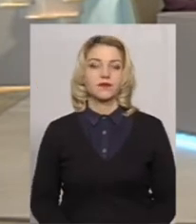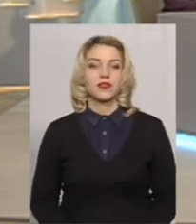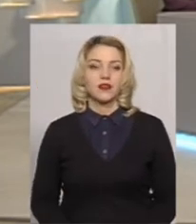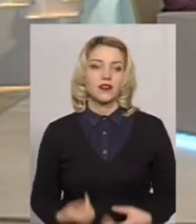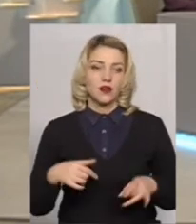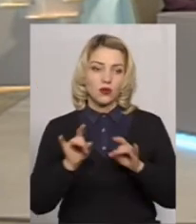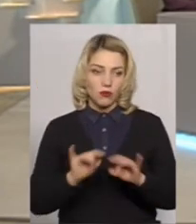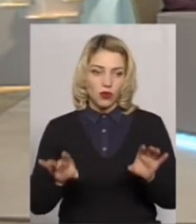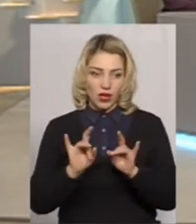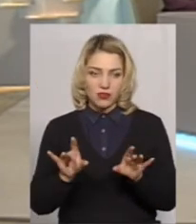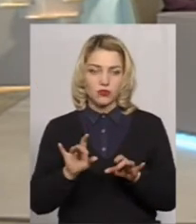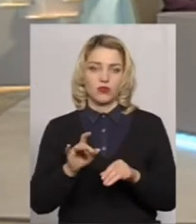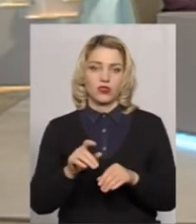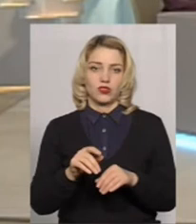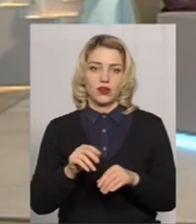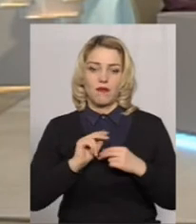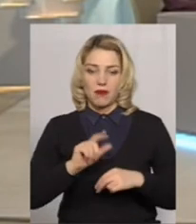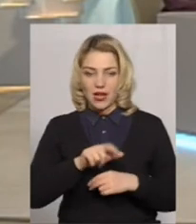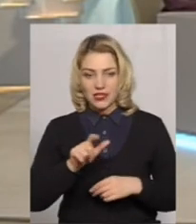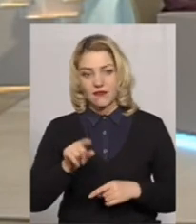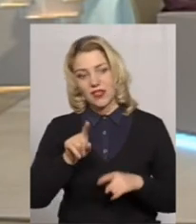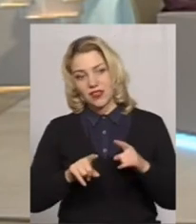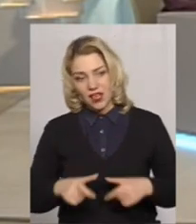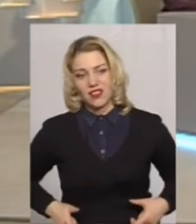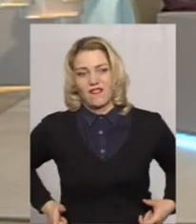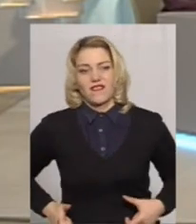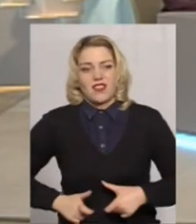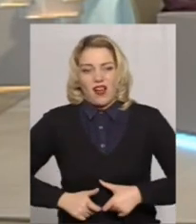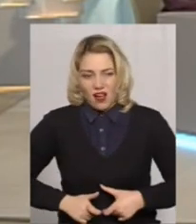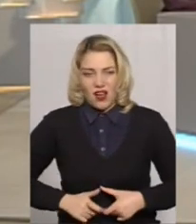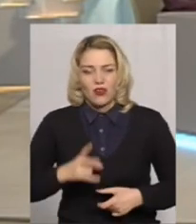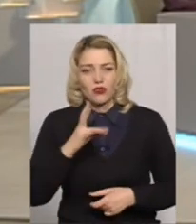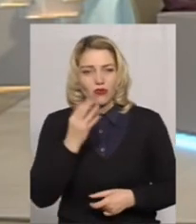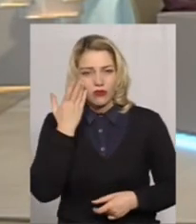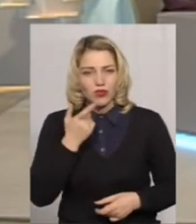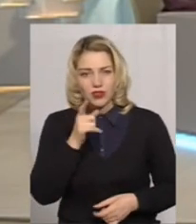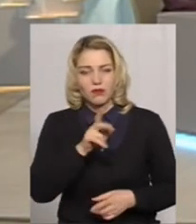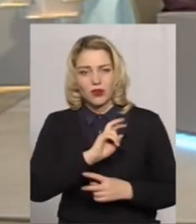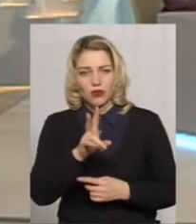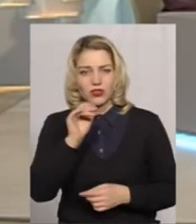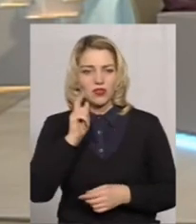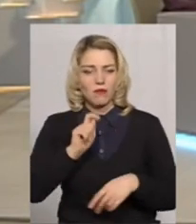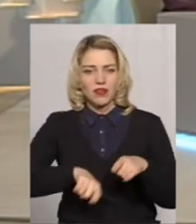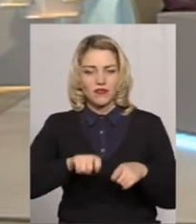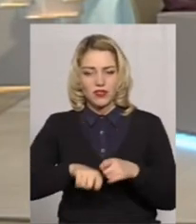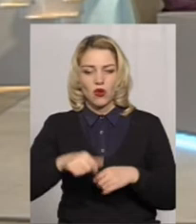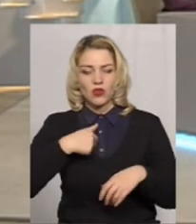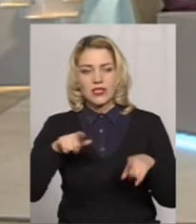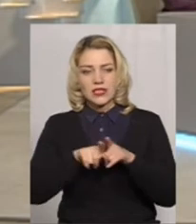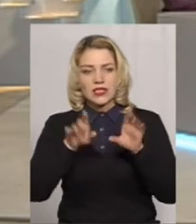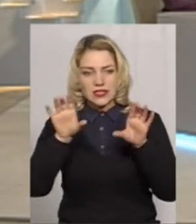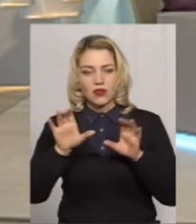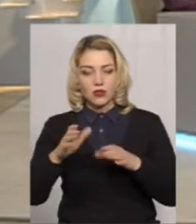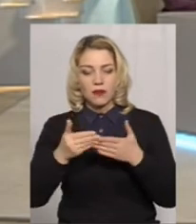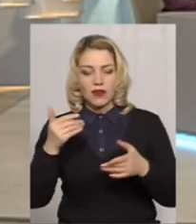Об'ясняєш працівникам, деякі вдівають. Зазвичай, коли приходиш на перевірку, в нас законодавство таким чином, що